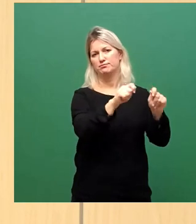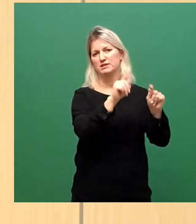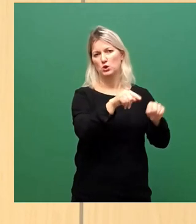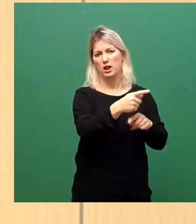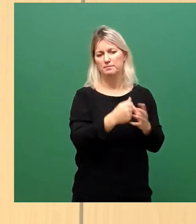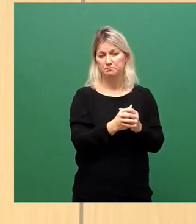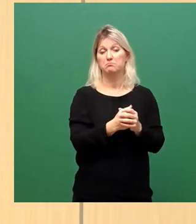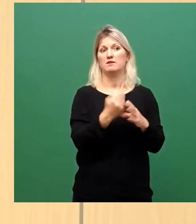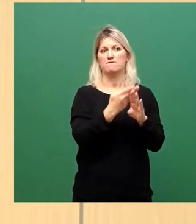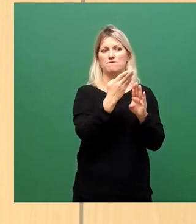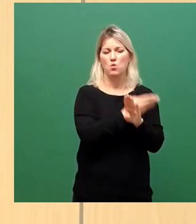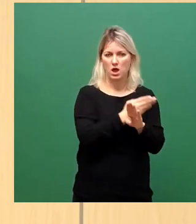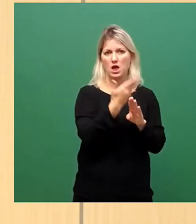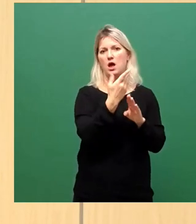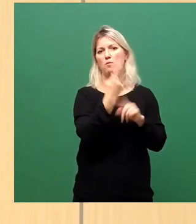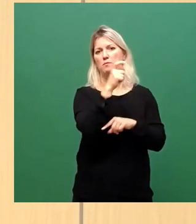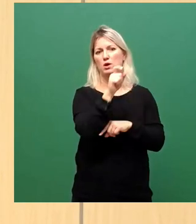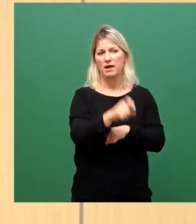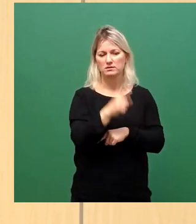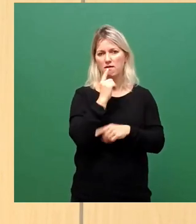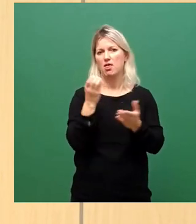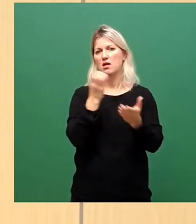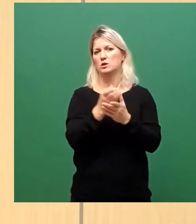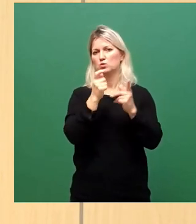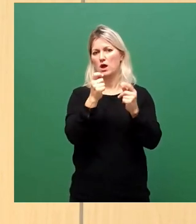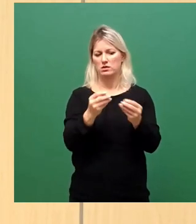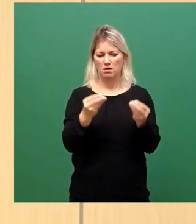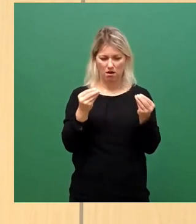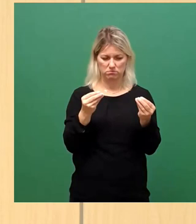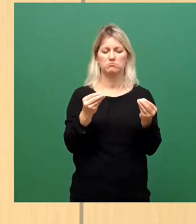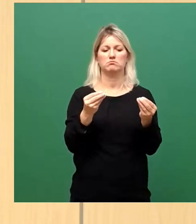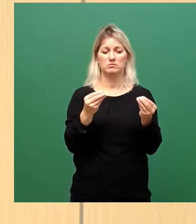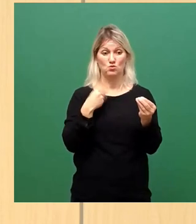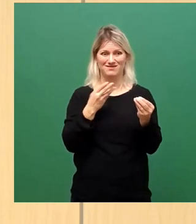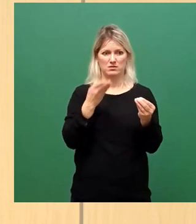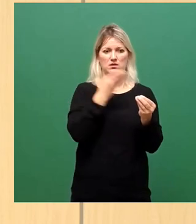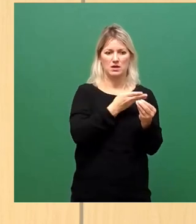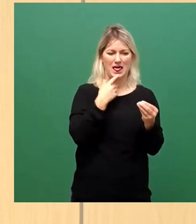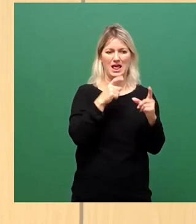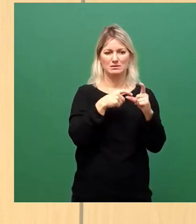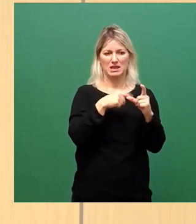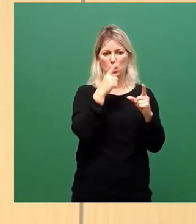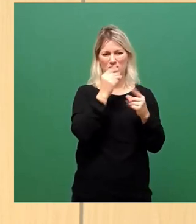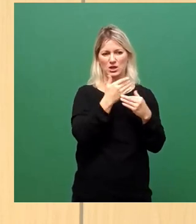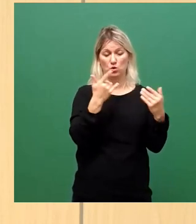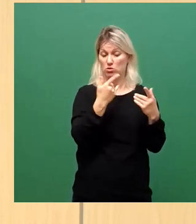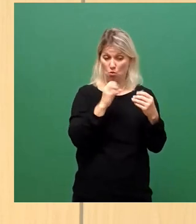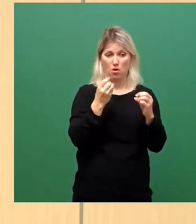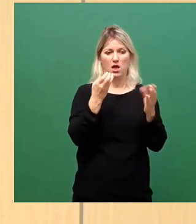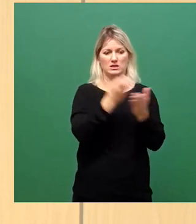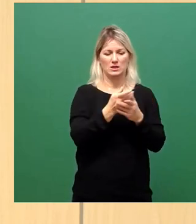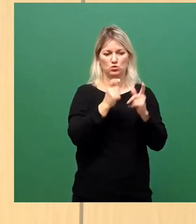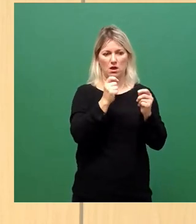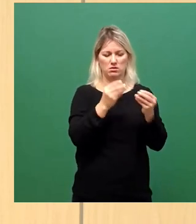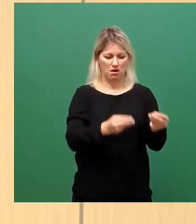OB ein umfangreicher Ersetzungsantrag und wenige Stunden vor der Sitzung von SPD und Grünen ein weiterer umfangreicher Ersetzungsantrag präsentiert.